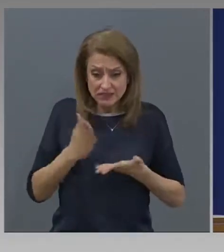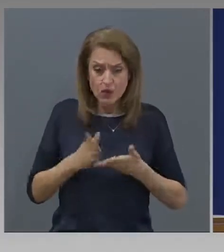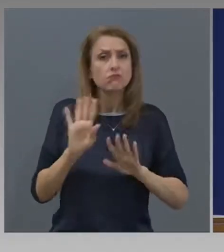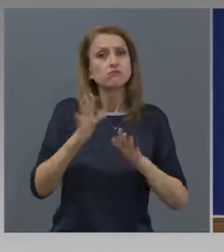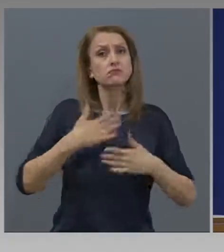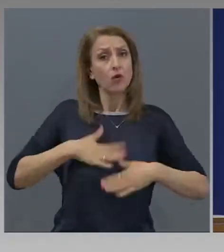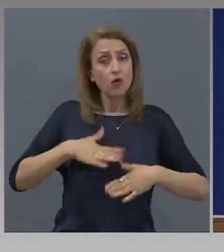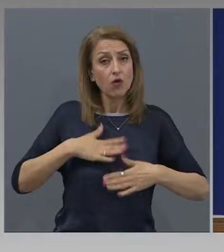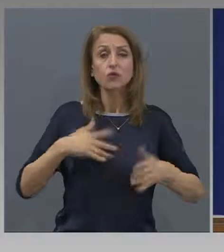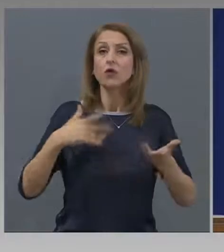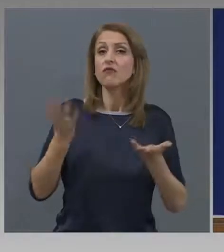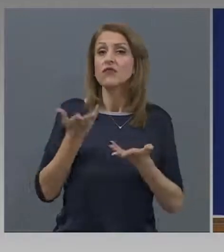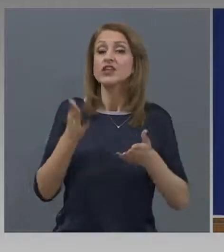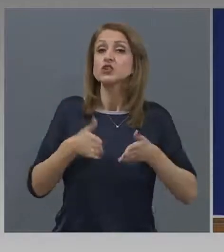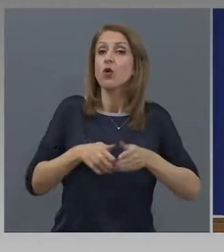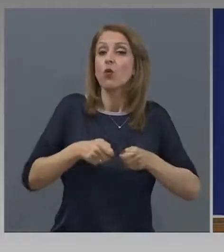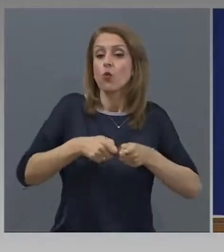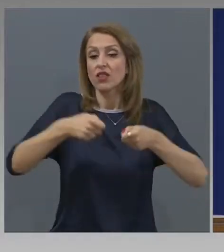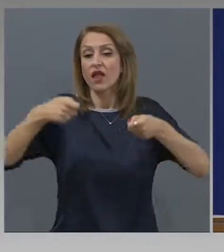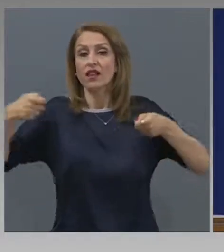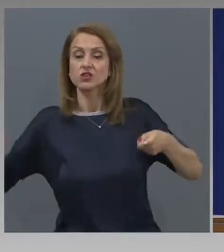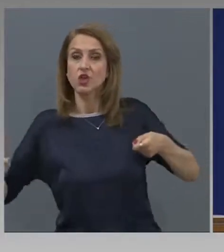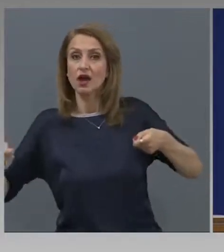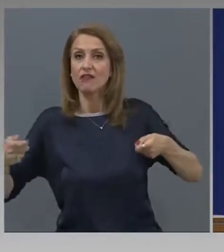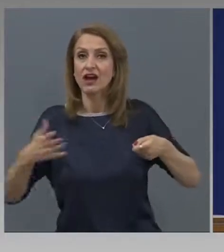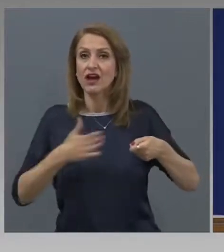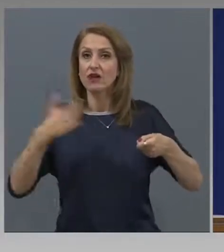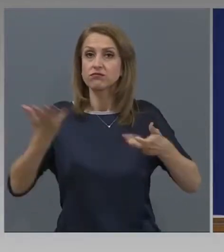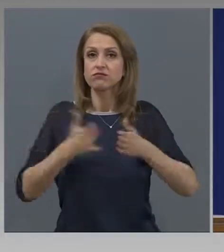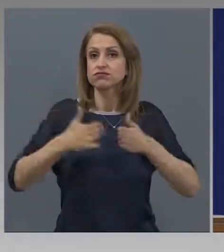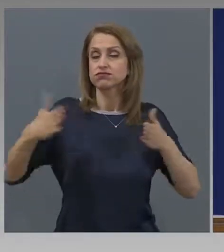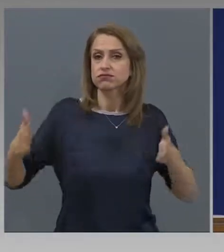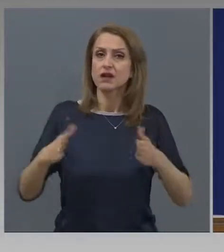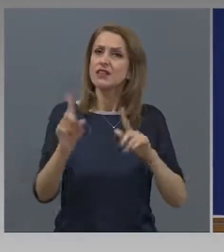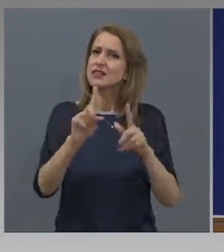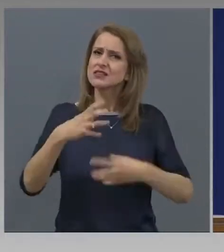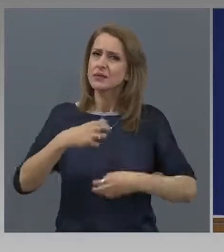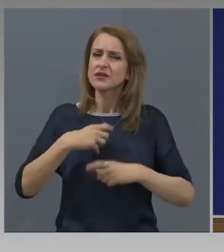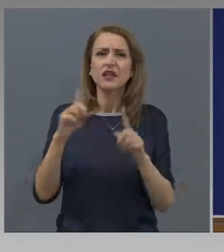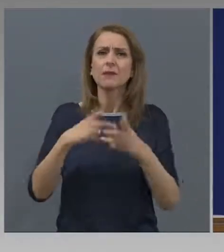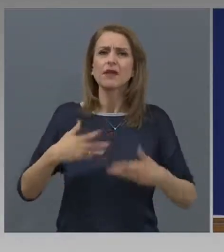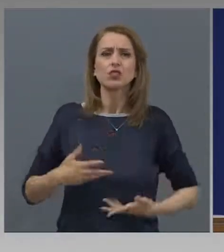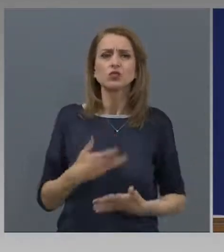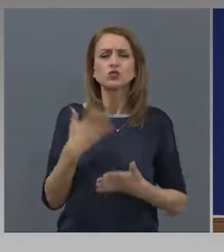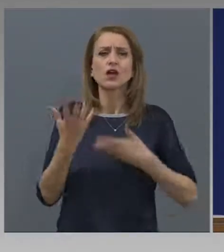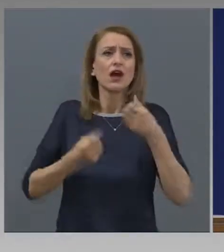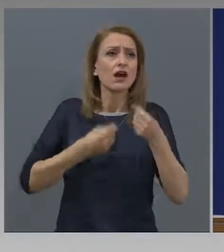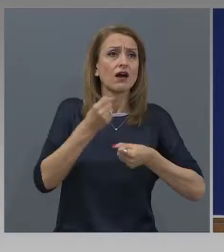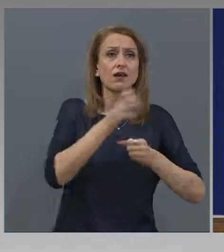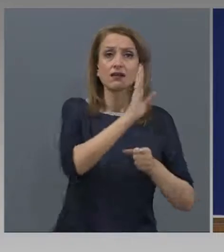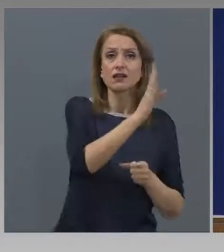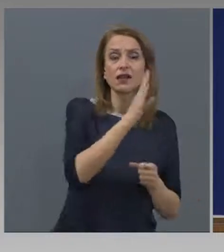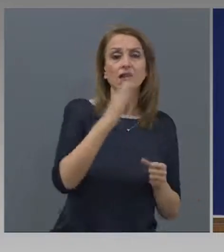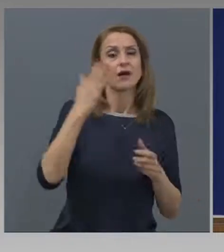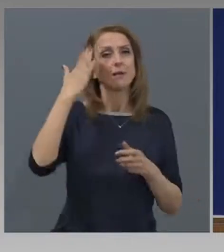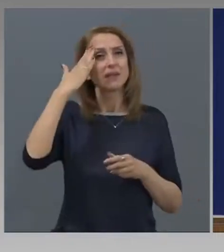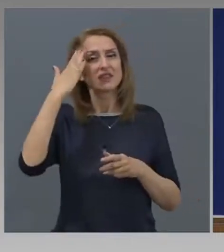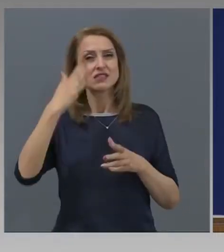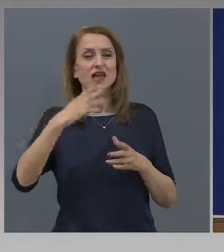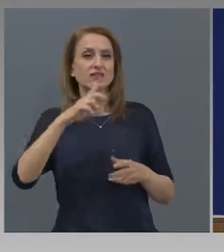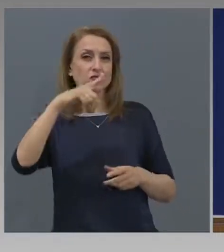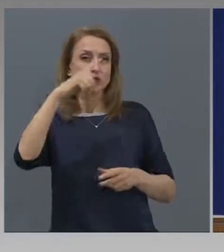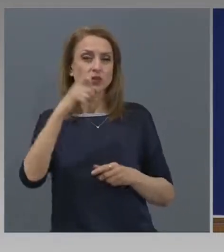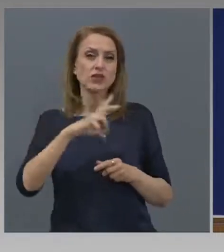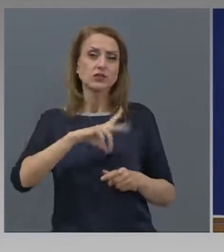до края на извънредното положение, така че не е нужно тези хора да идват в нито една от службите на Министерство на труда и